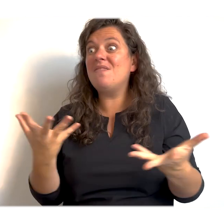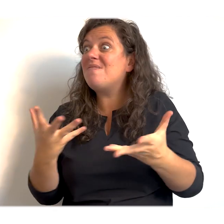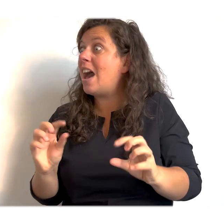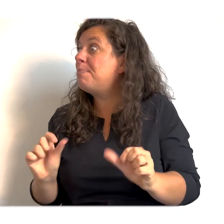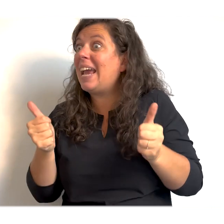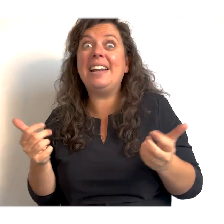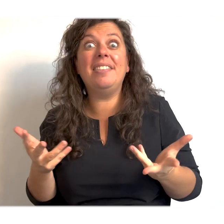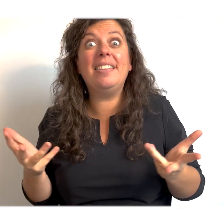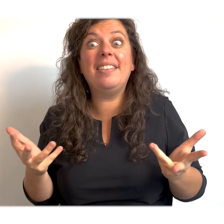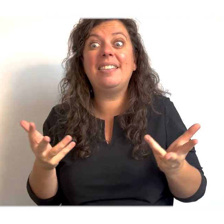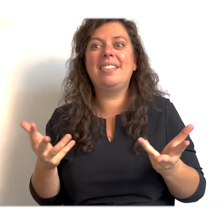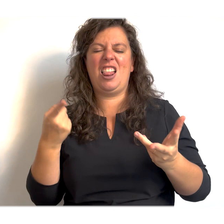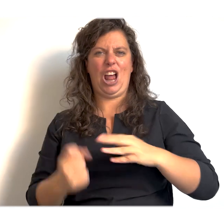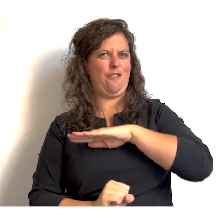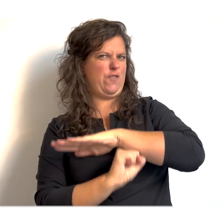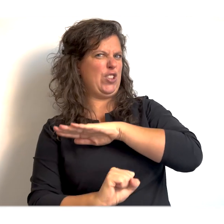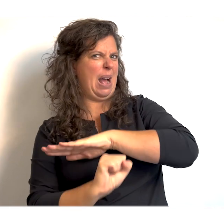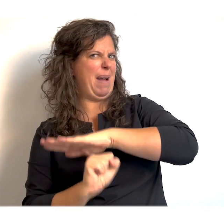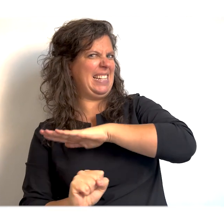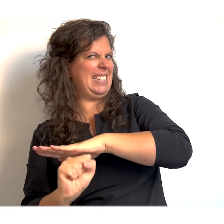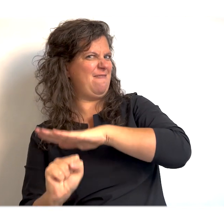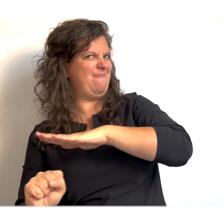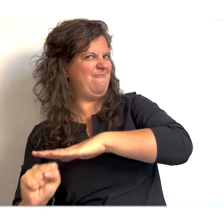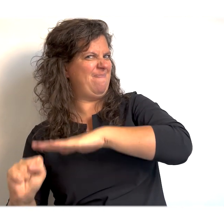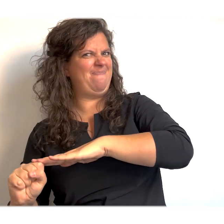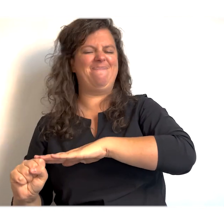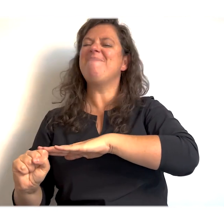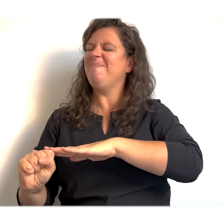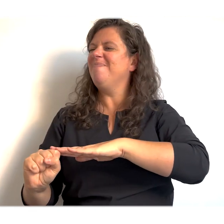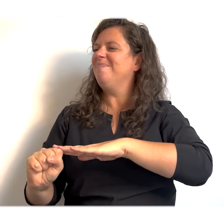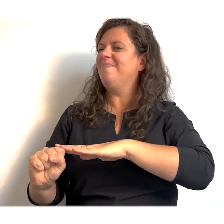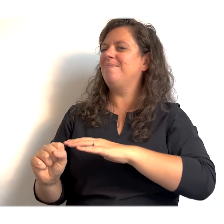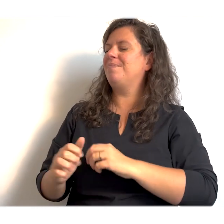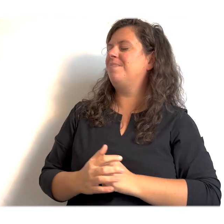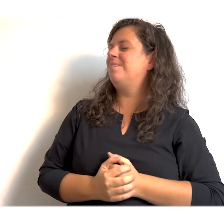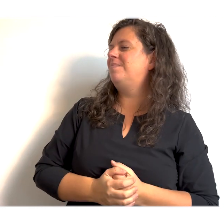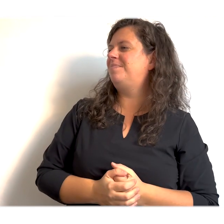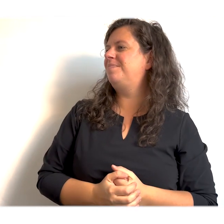Eh, met het fundament. Oké, eh, dan doen we ook de legel,